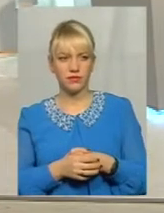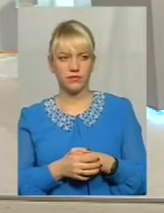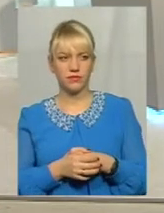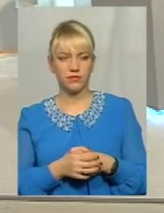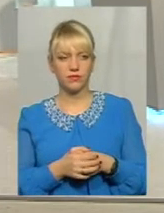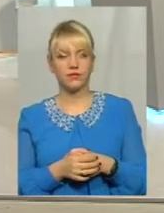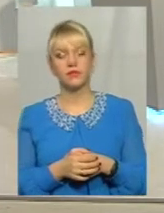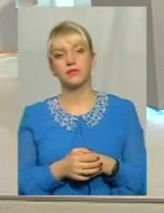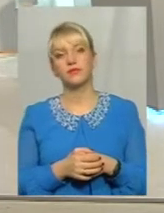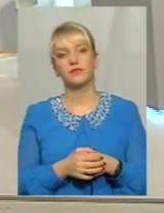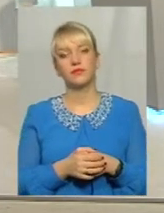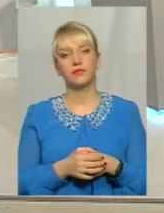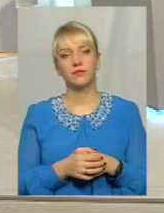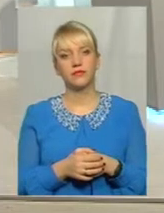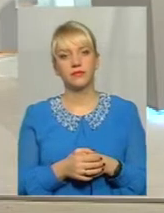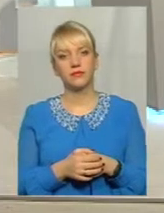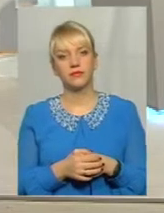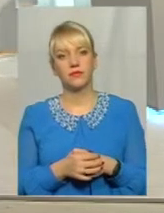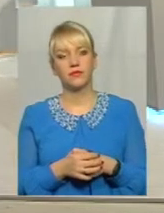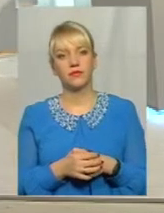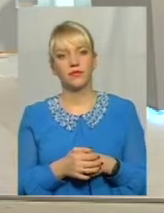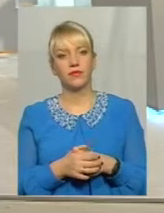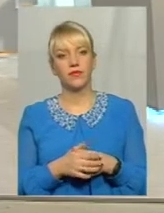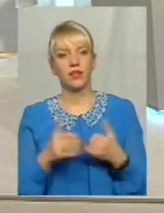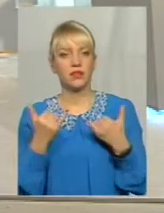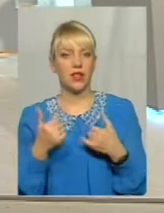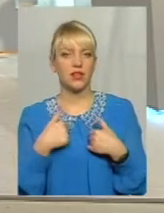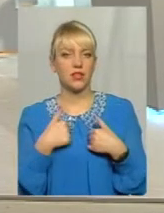і все, і зараз не був